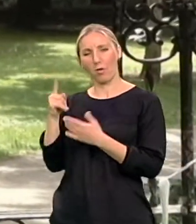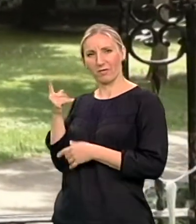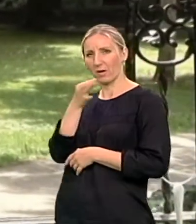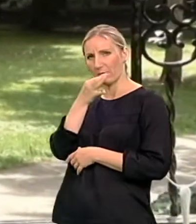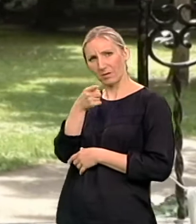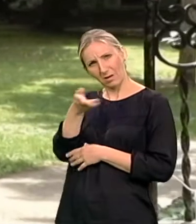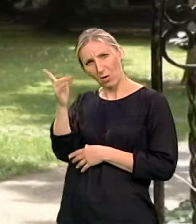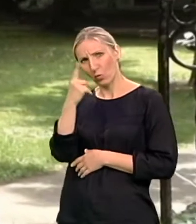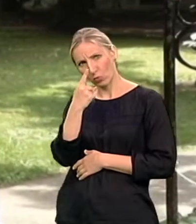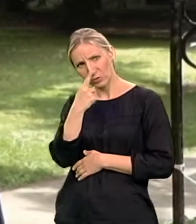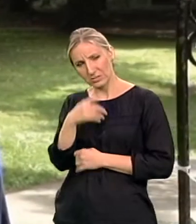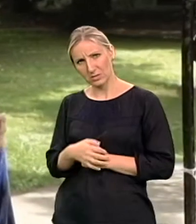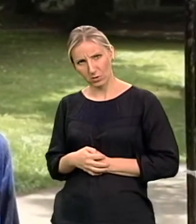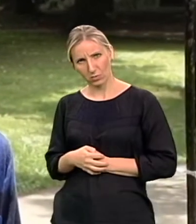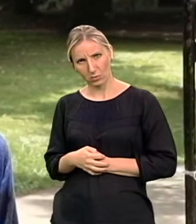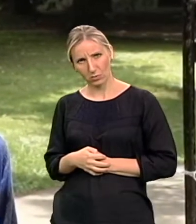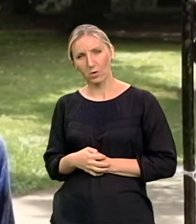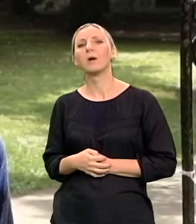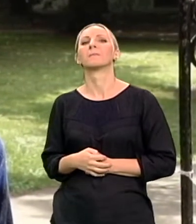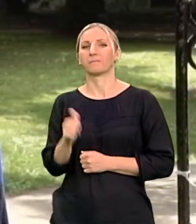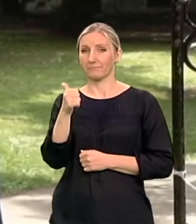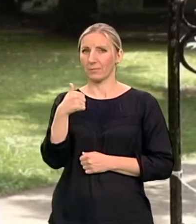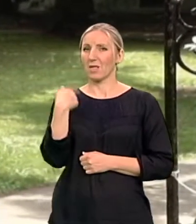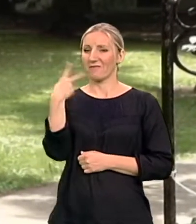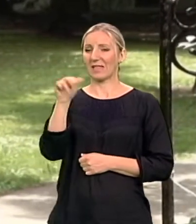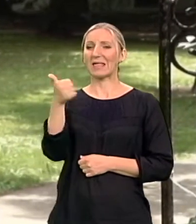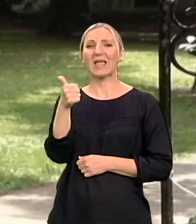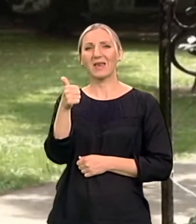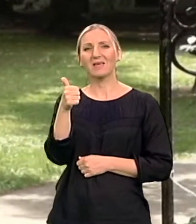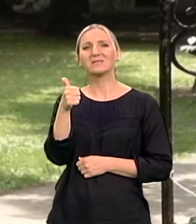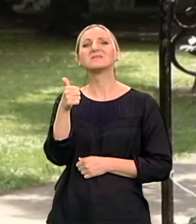Mislim da sam prvi put otišla od 2011. godine. Krajem.